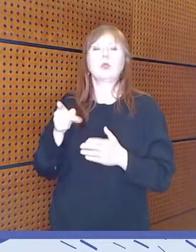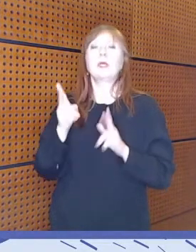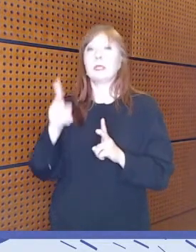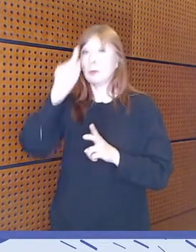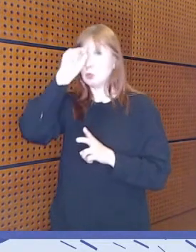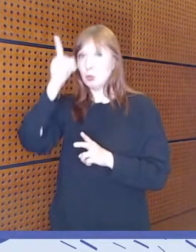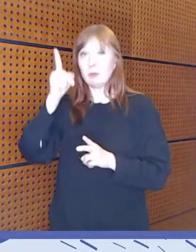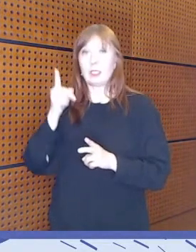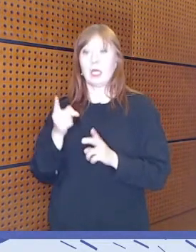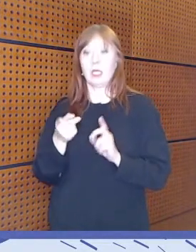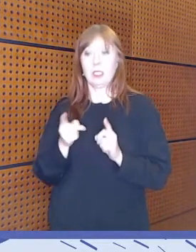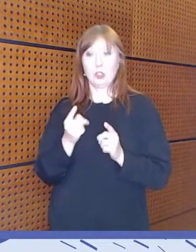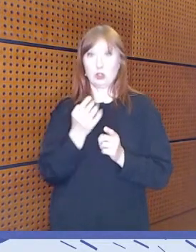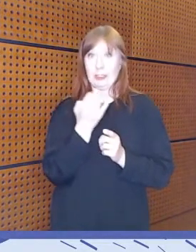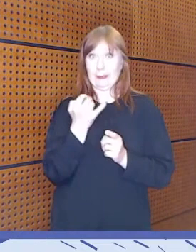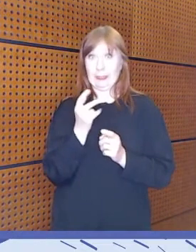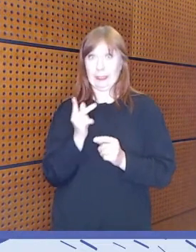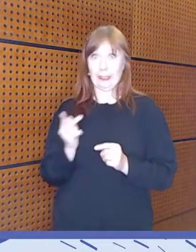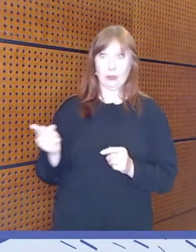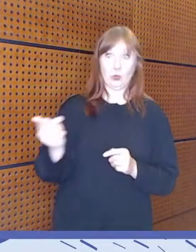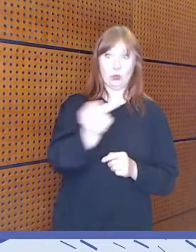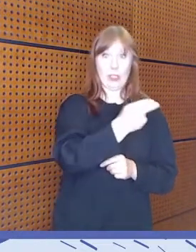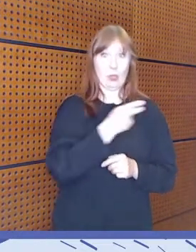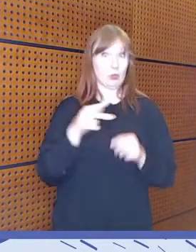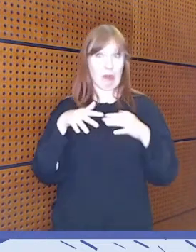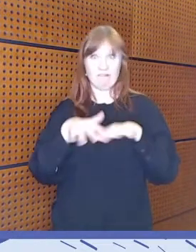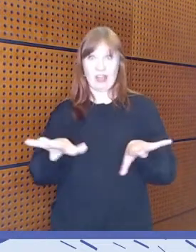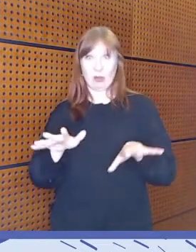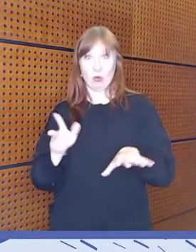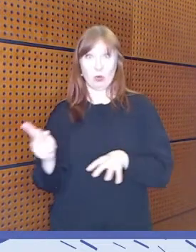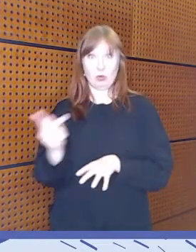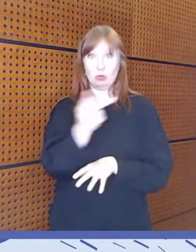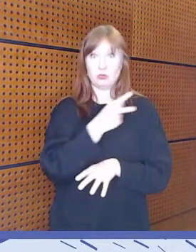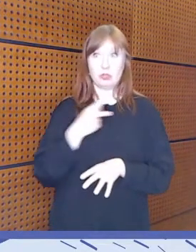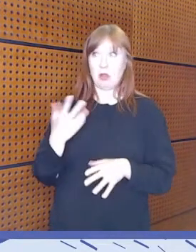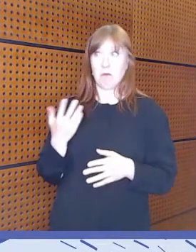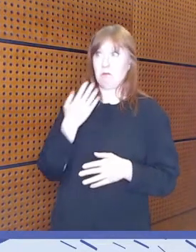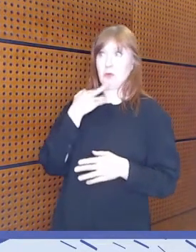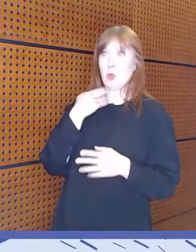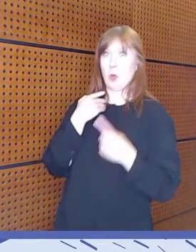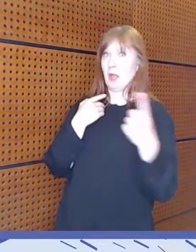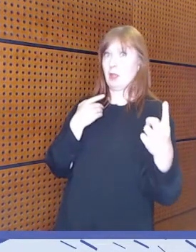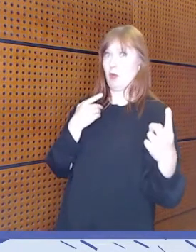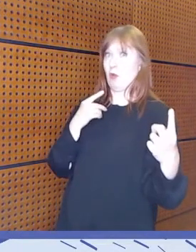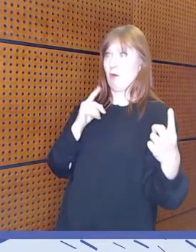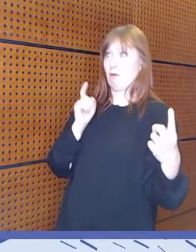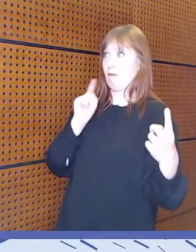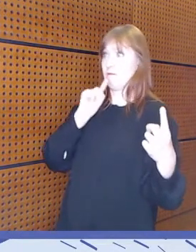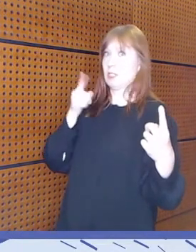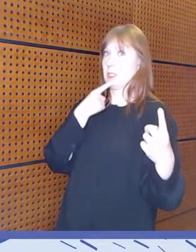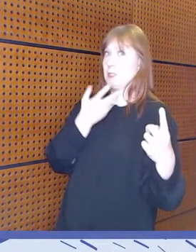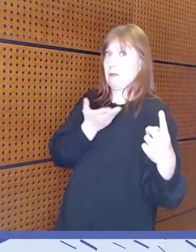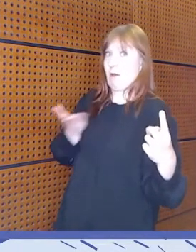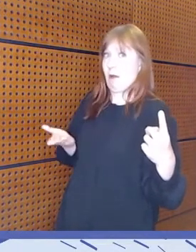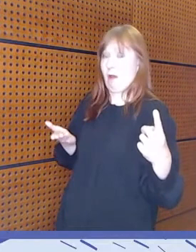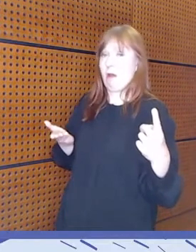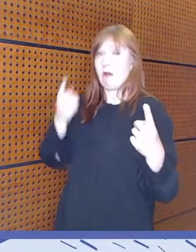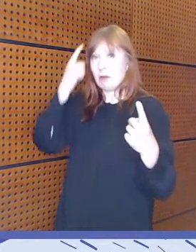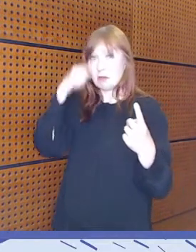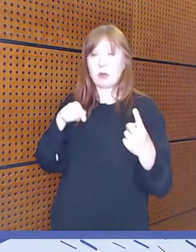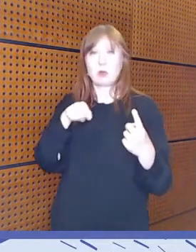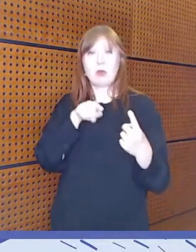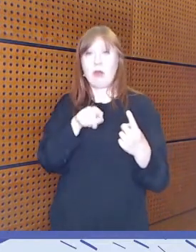ei digikyselyllä voida, niin kuin teilläkin verkkokyselyllä voida tavoittaa jotain henkilöä, niin eihän me tuoda oikeastaan tehdä mitään